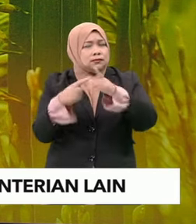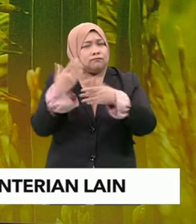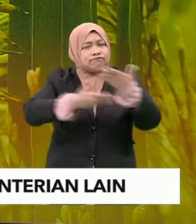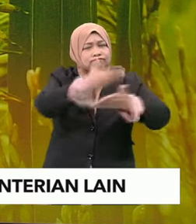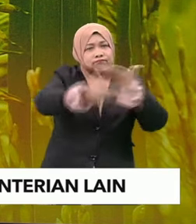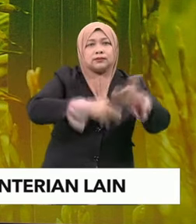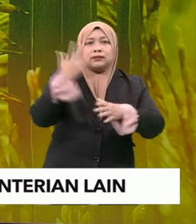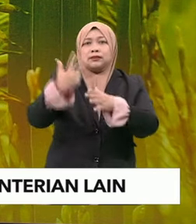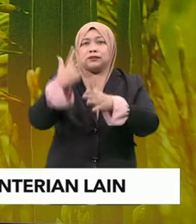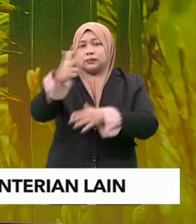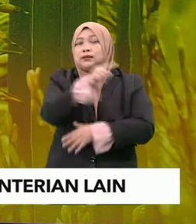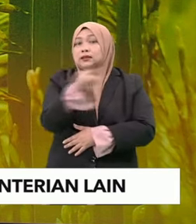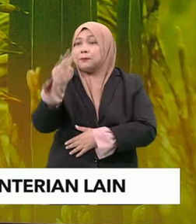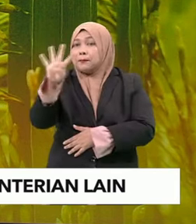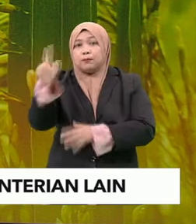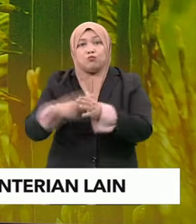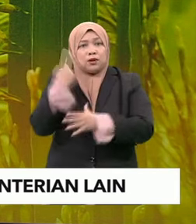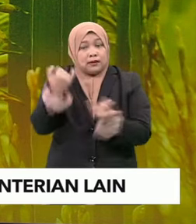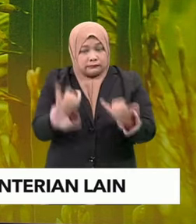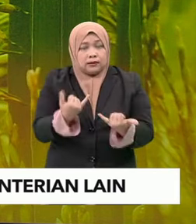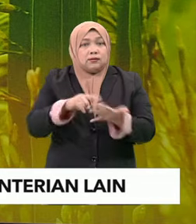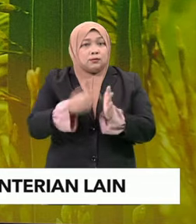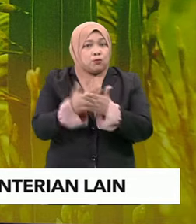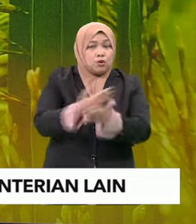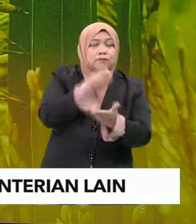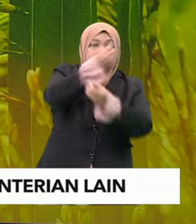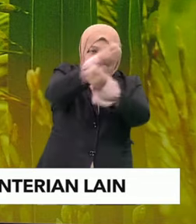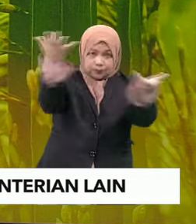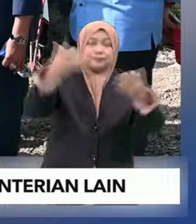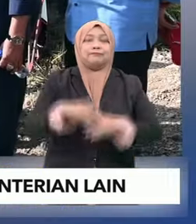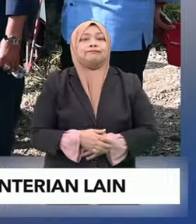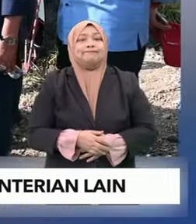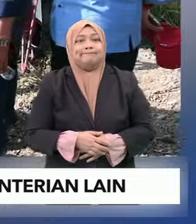masa dalam tiga hingga empat bulan dari sekarang sebelum diumumkan.